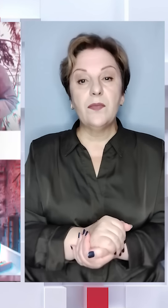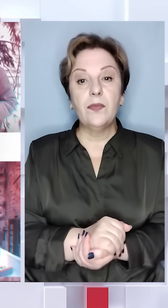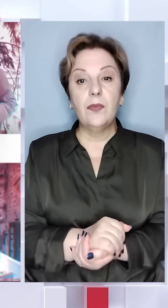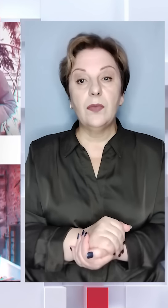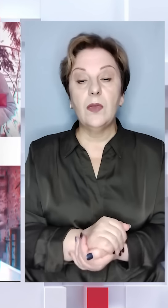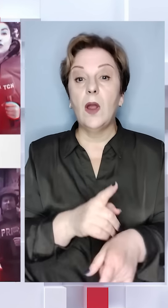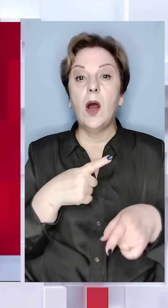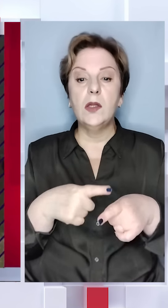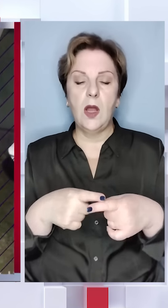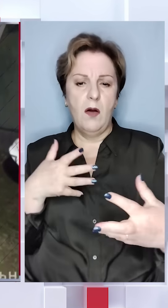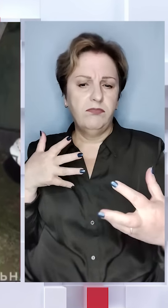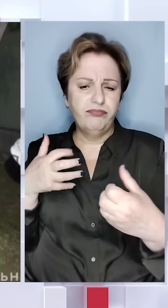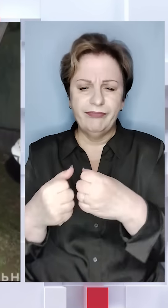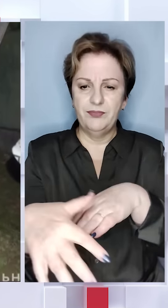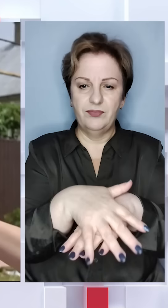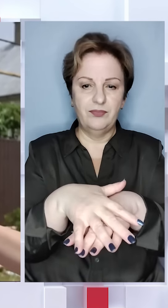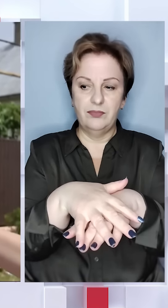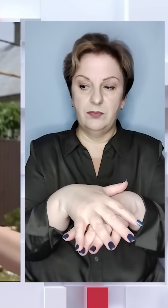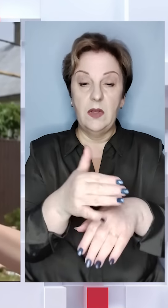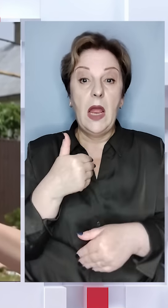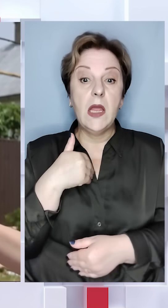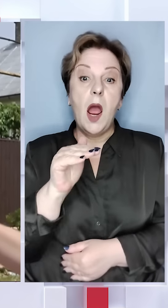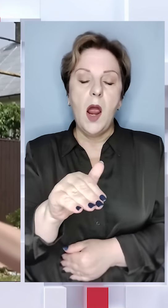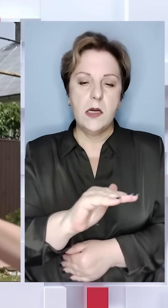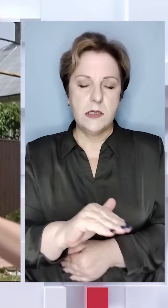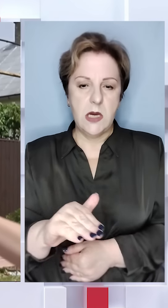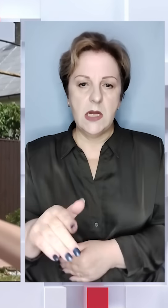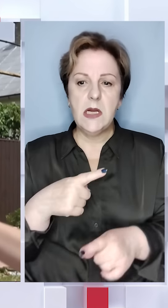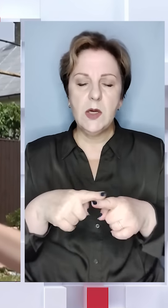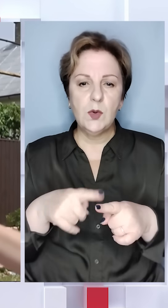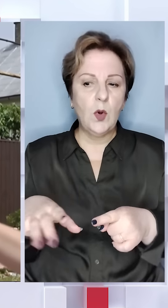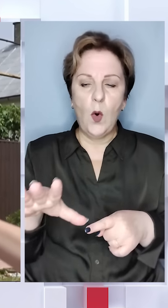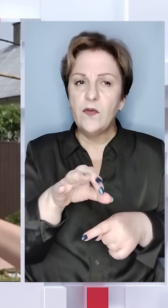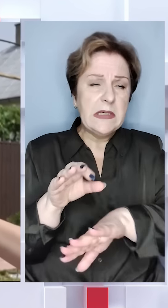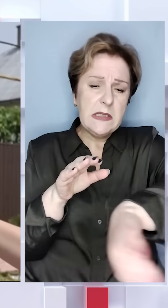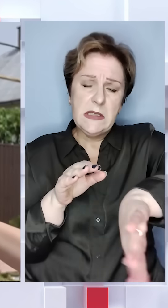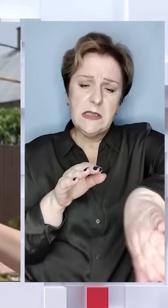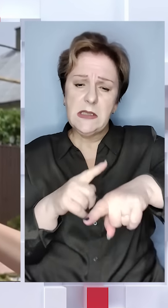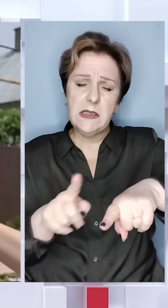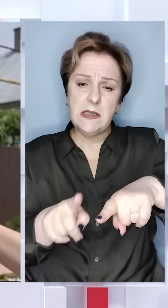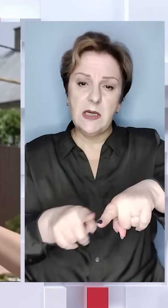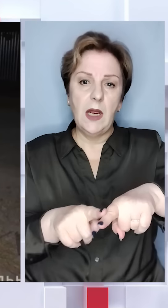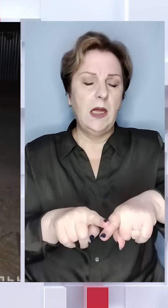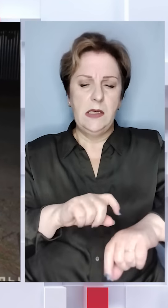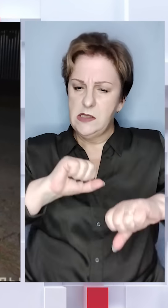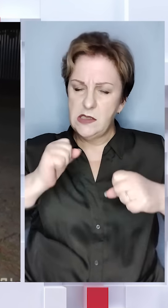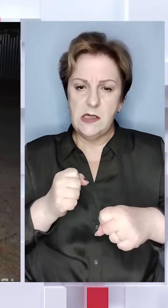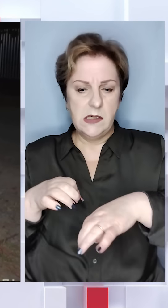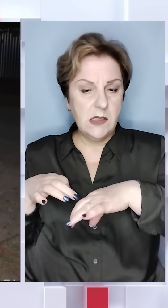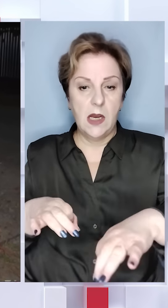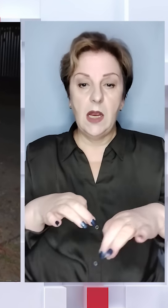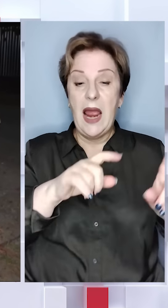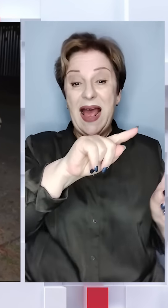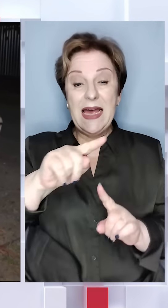На швидкості в'їхав у натовп. Я ще дітям крикнула, що скоро всі на сторону, тому що дуже сильно летить. На